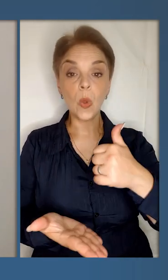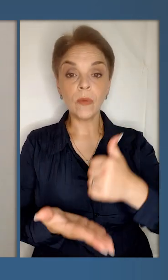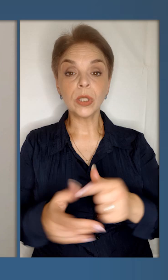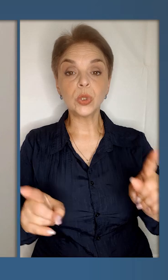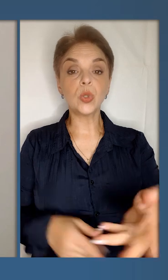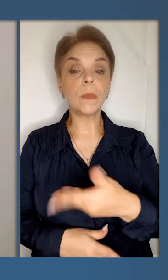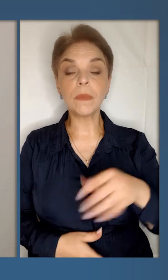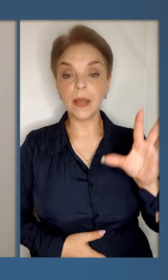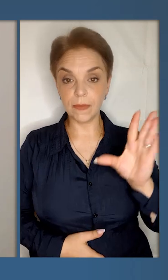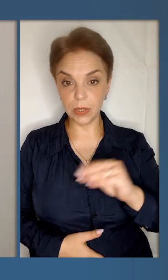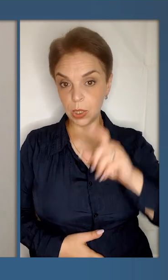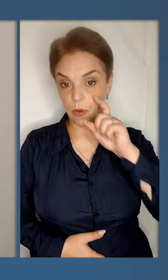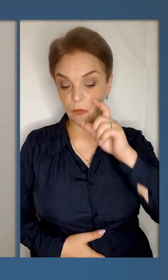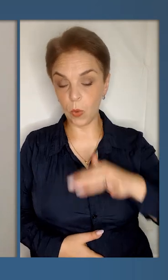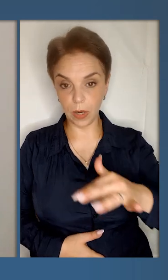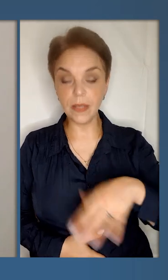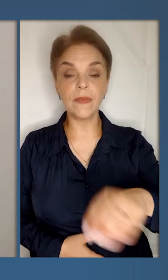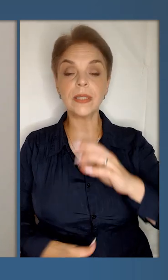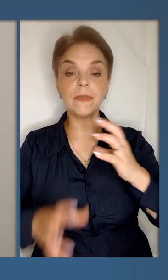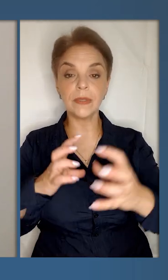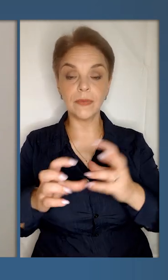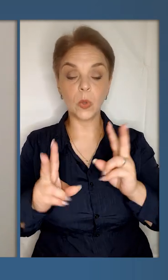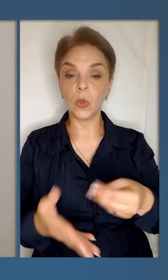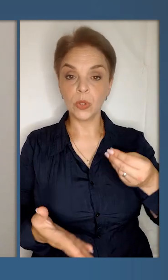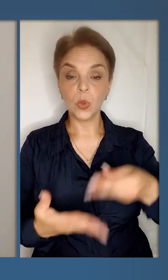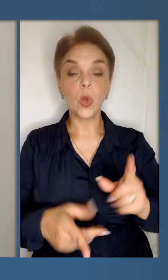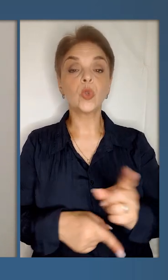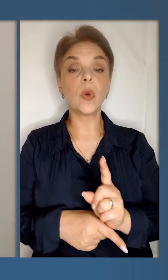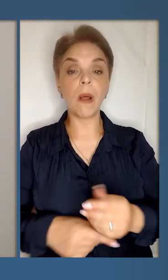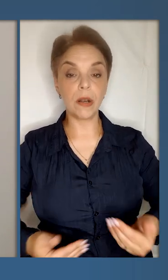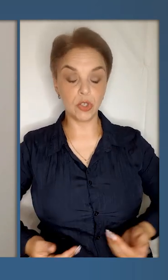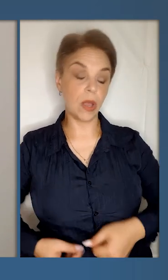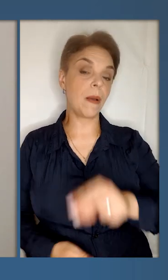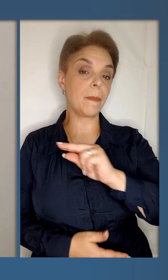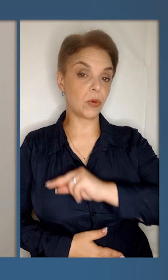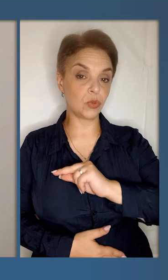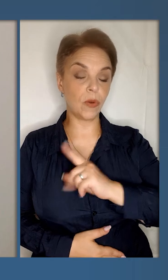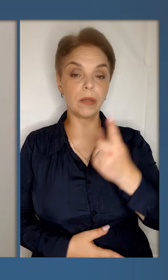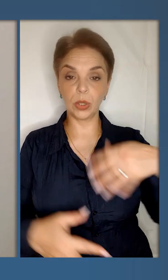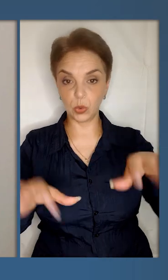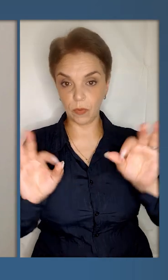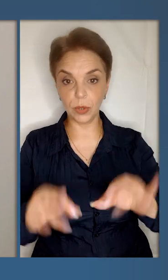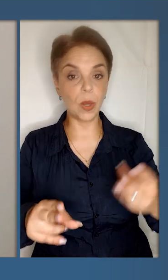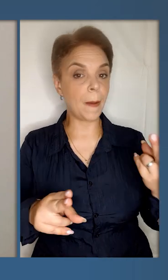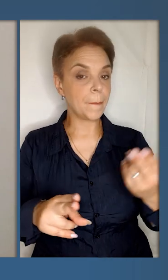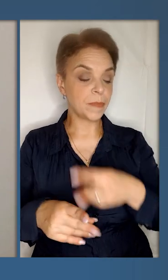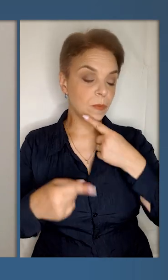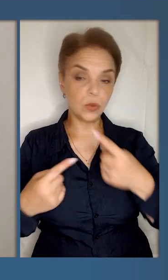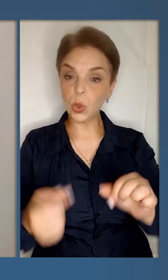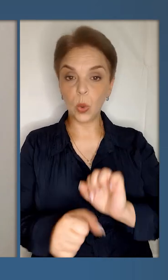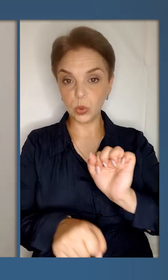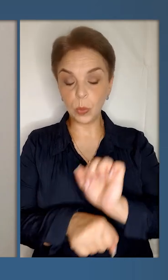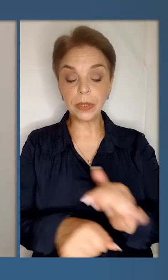переможе. Головне, щоб ми усі в Україні та усі в світі, хто ціною нормального життя, працювали на 100%